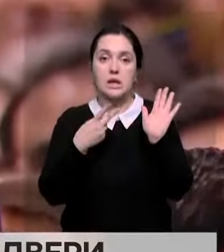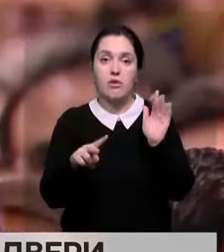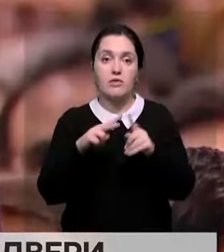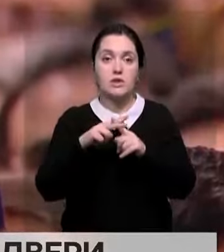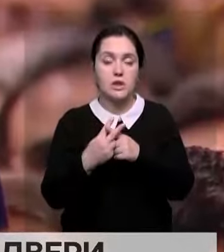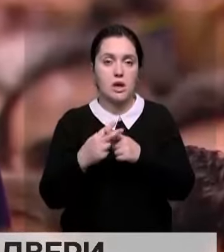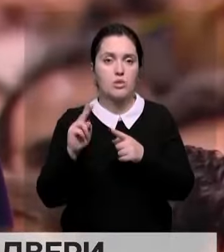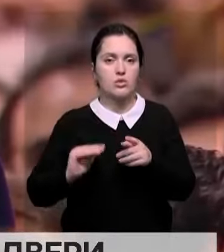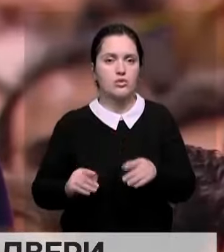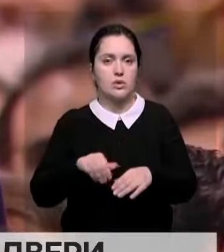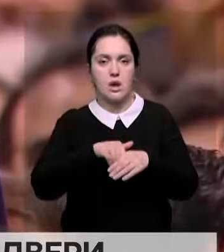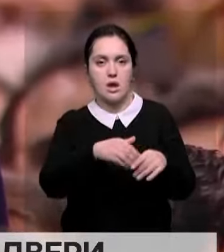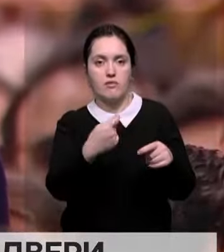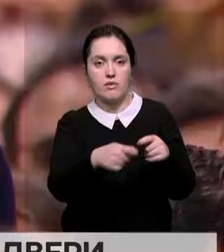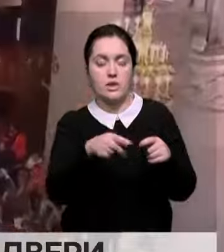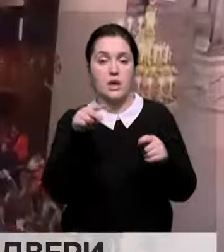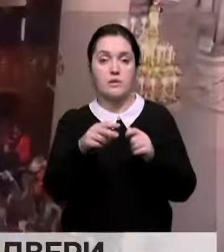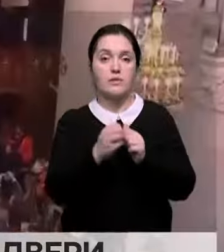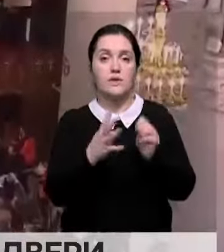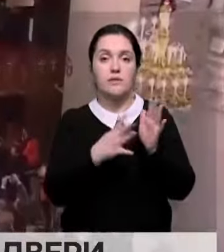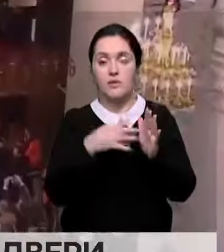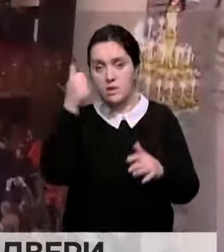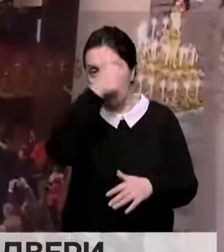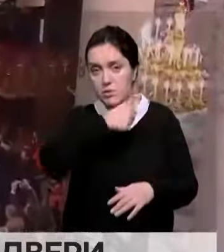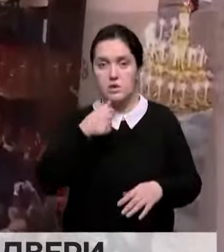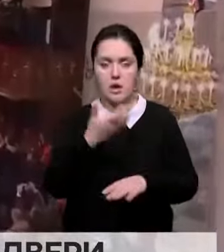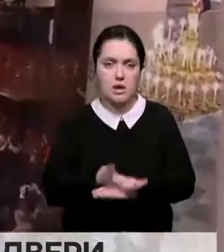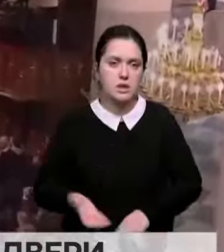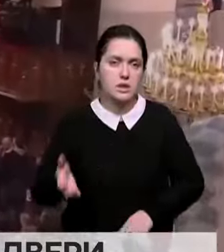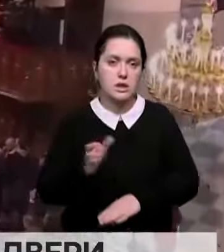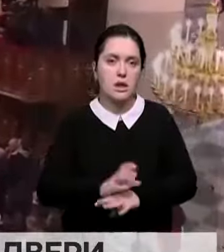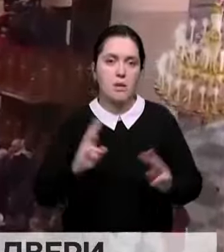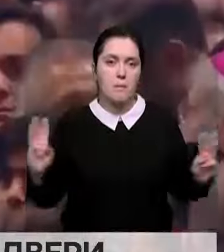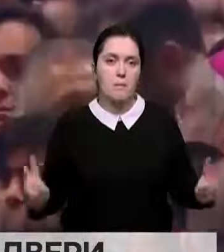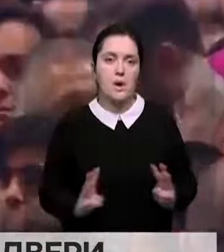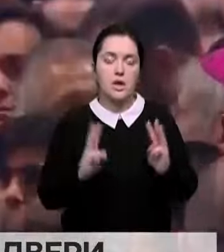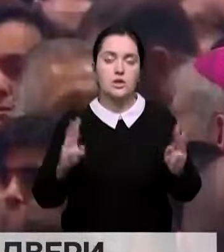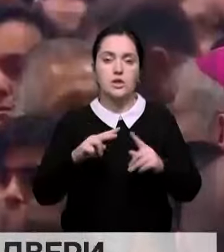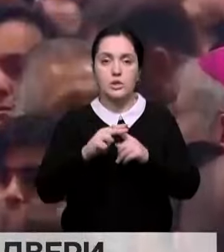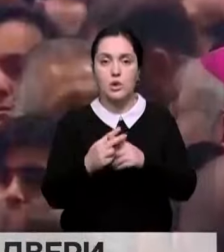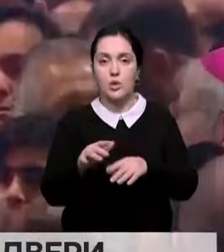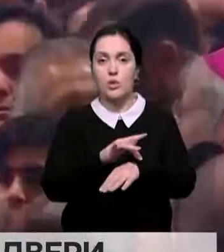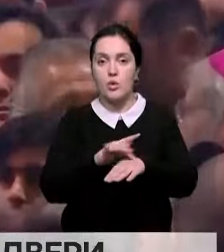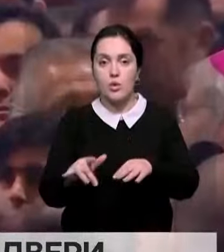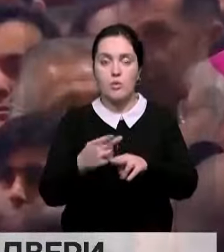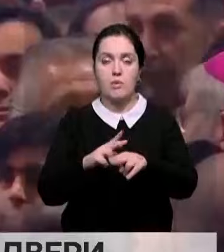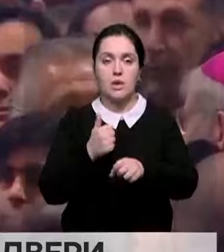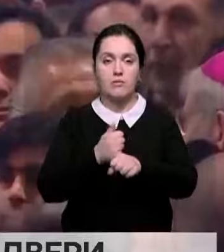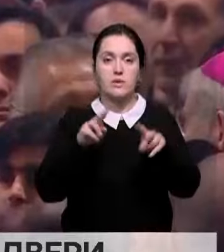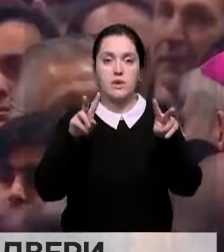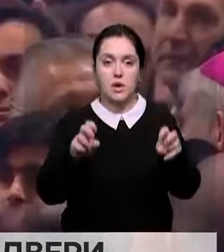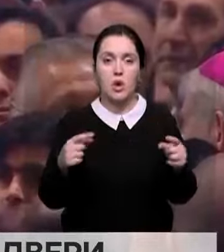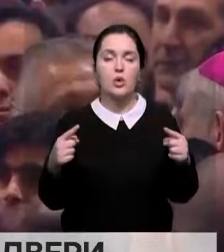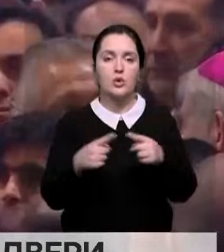евро, часть из которых частные инвестиции. Напомню, в 2019 году сильный пожар частично уничтожил один из